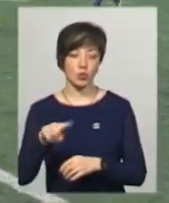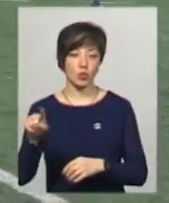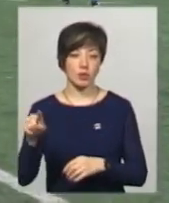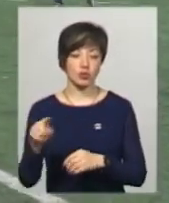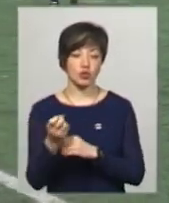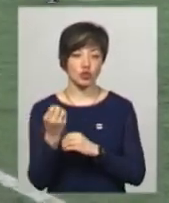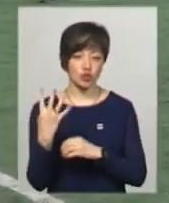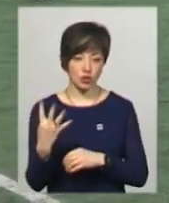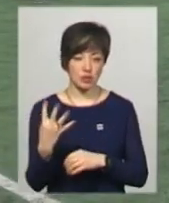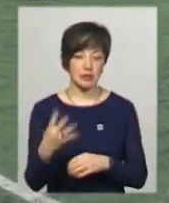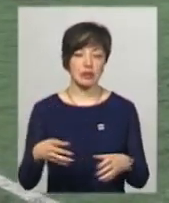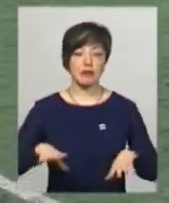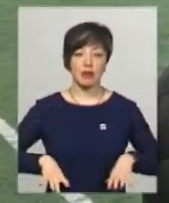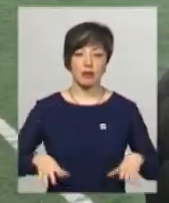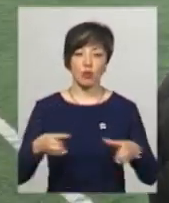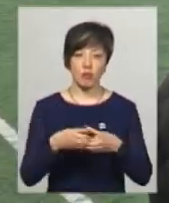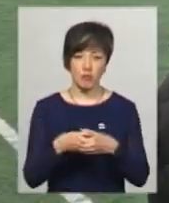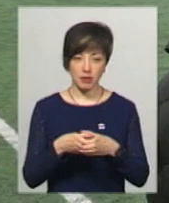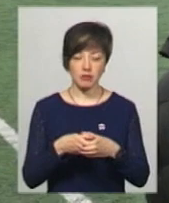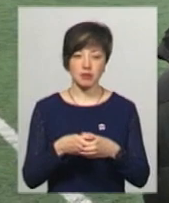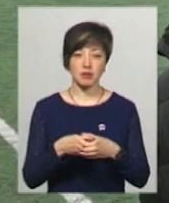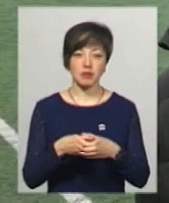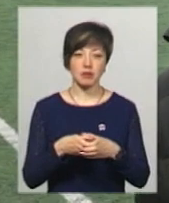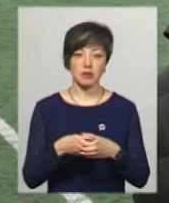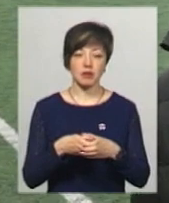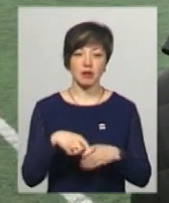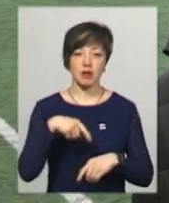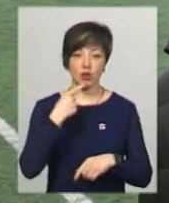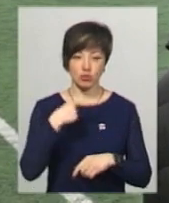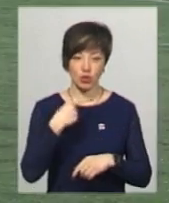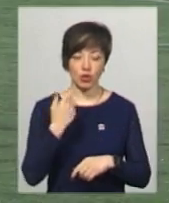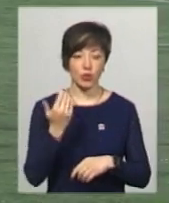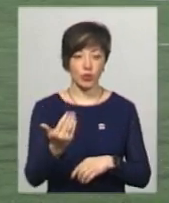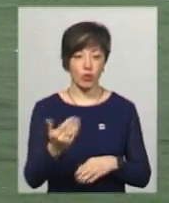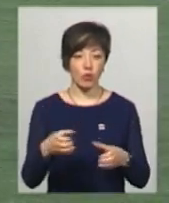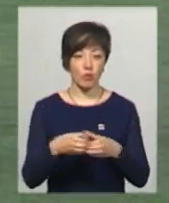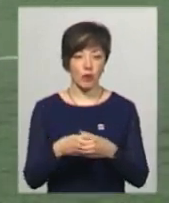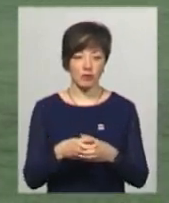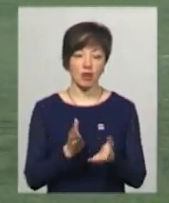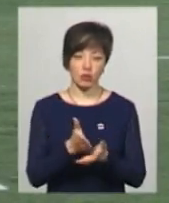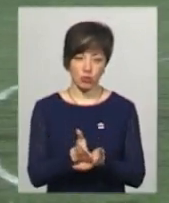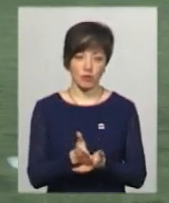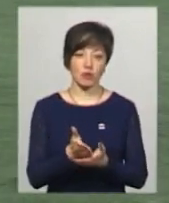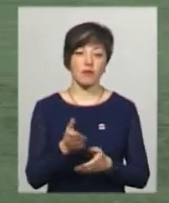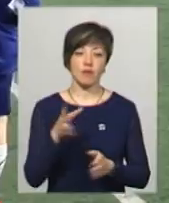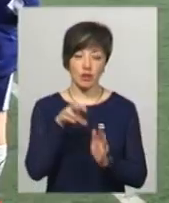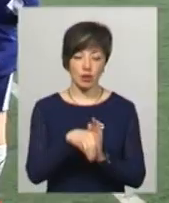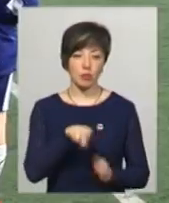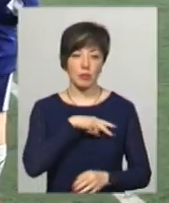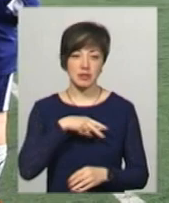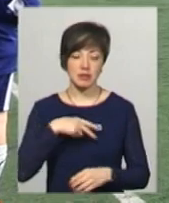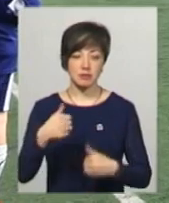училище номер 4. Тренер команди вищопрофесійне училище номер 4 Олег Нагребельний каже, його команда налаштована уйти до призерів змагань.